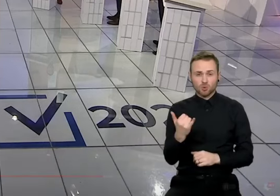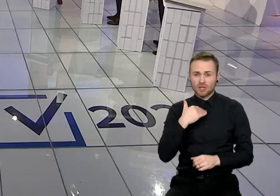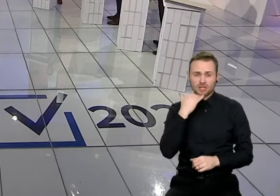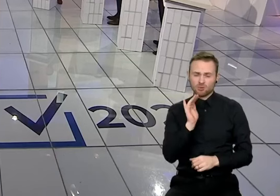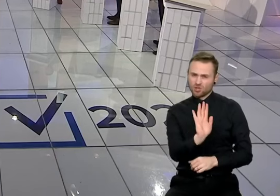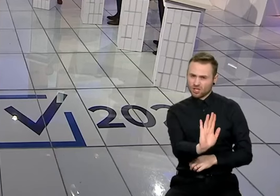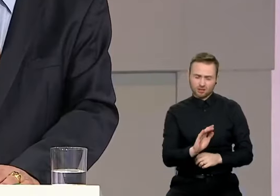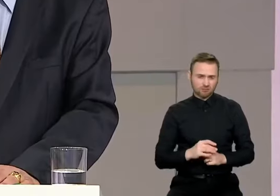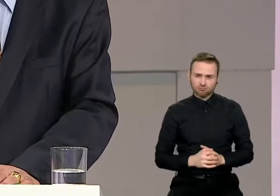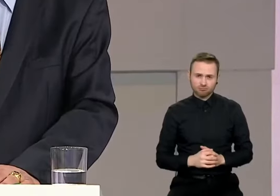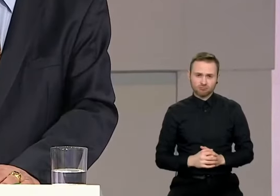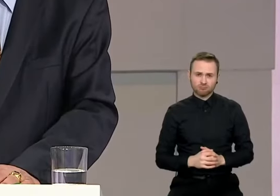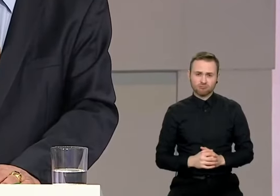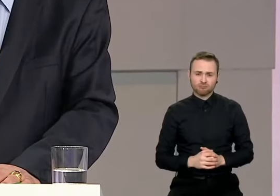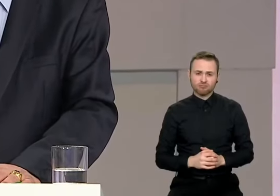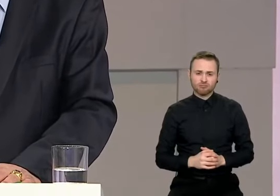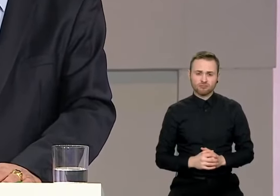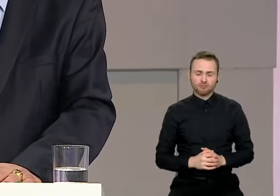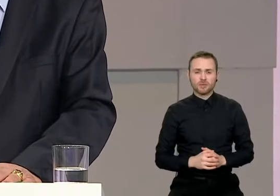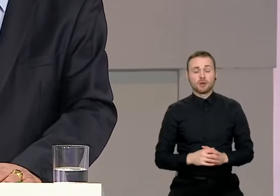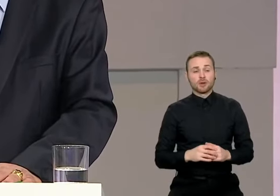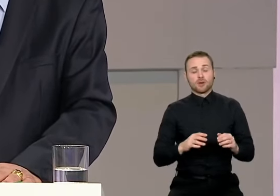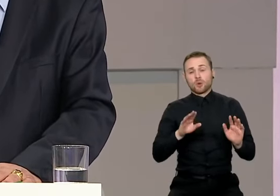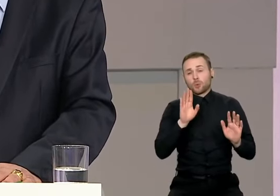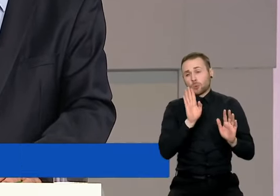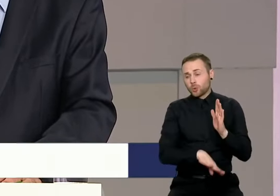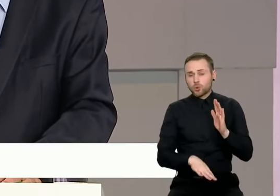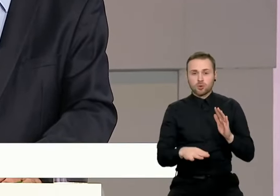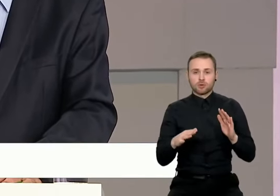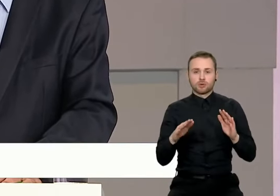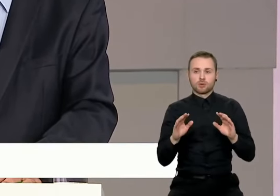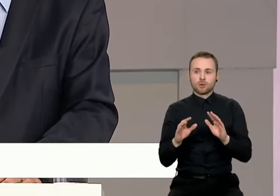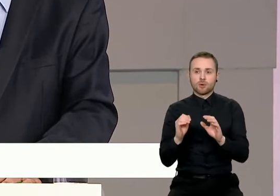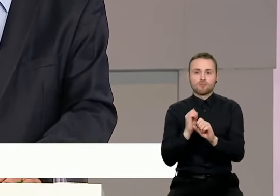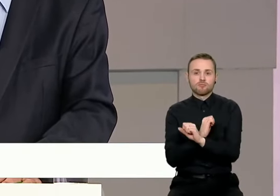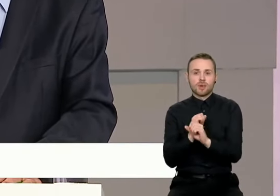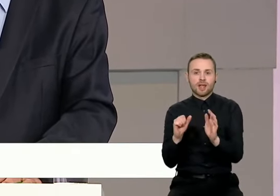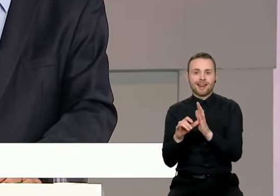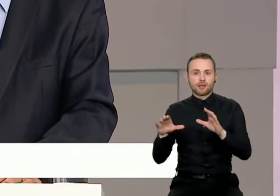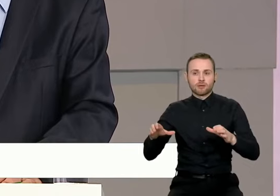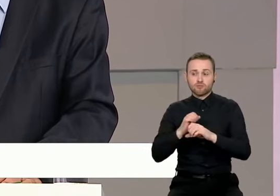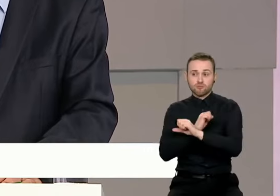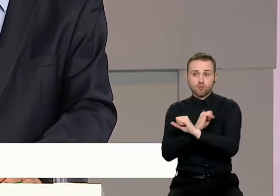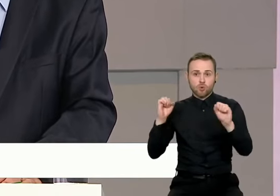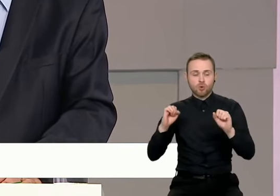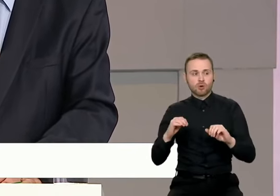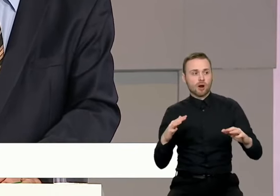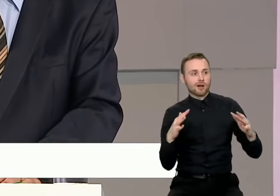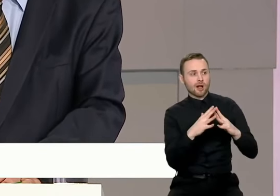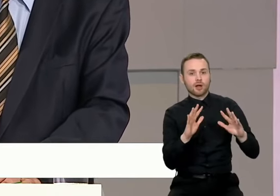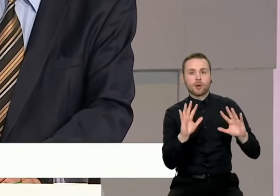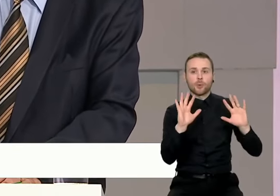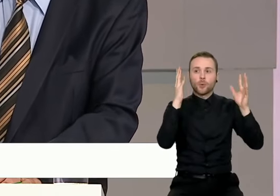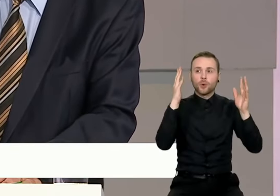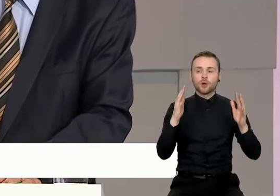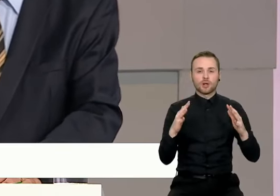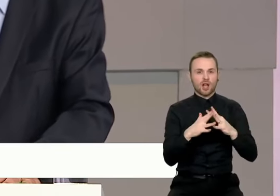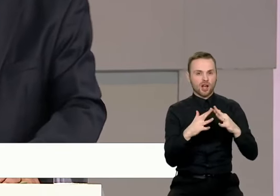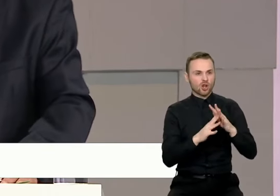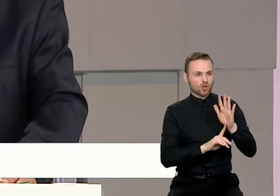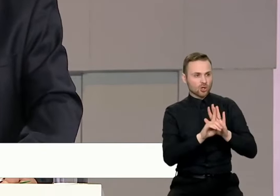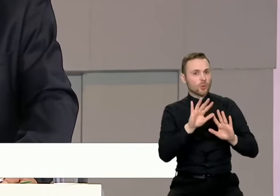Pirmas dalykas, reiškia, krizė kokia, ar karo, ar atominės, ar evakuot, ar slėptis ir taip toliau. Tai turi būti